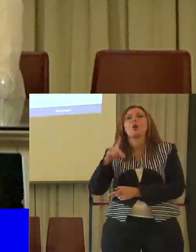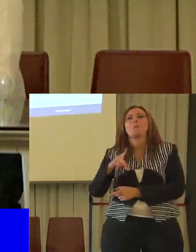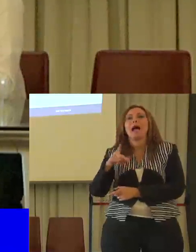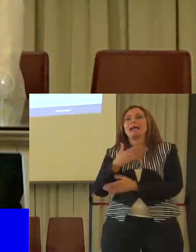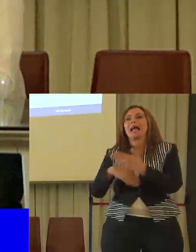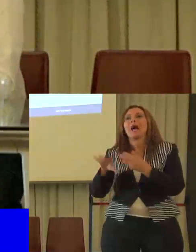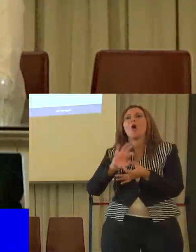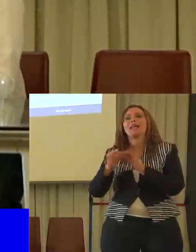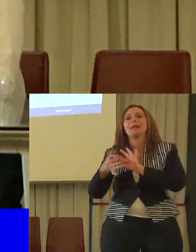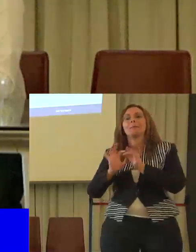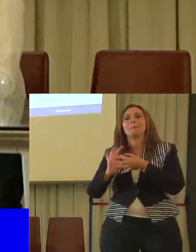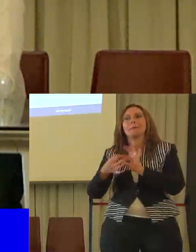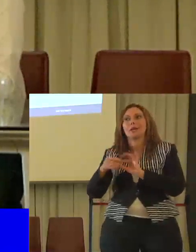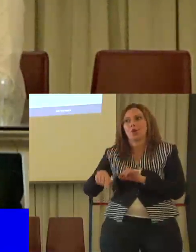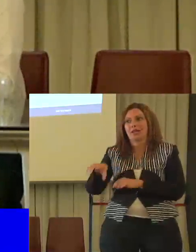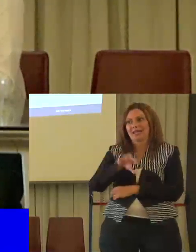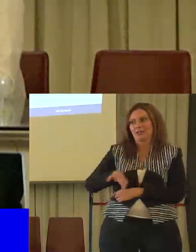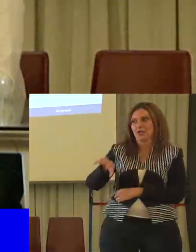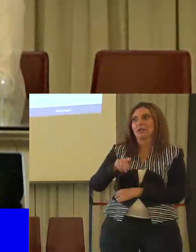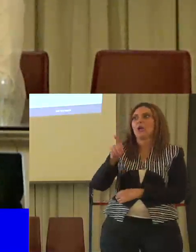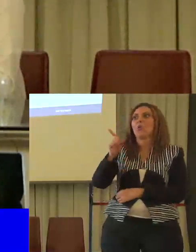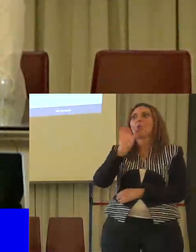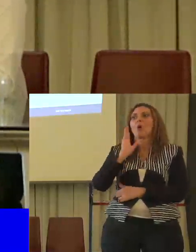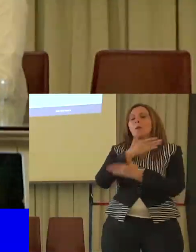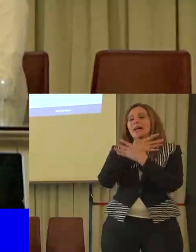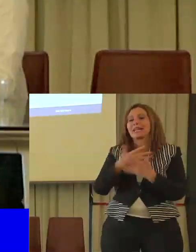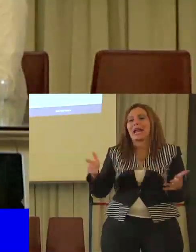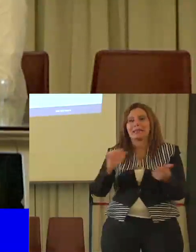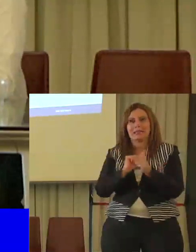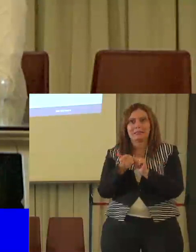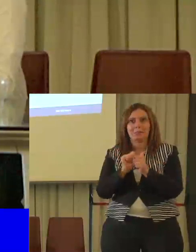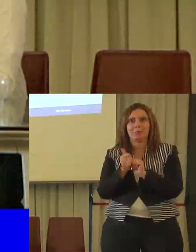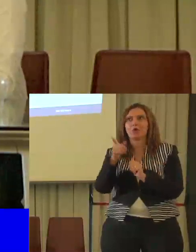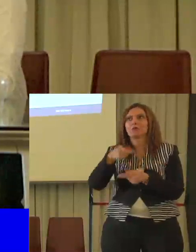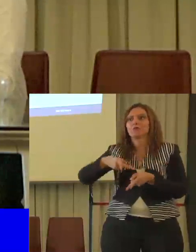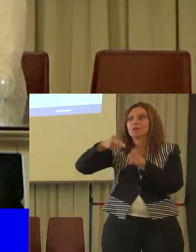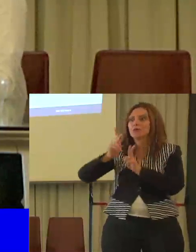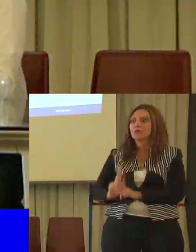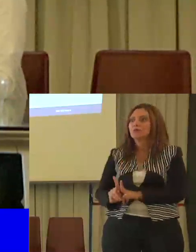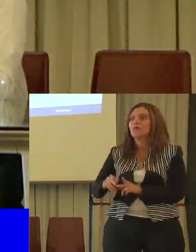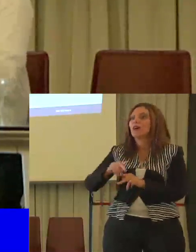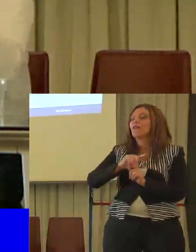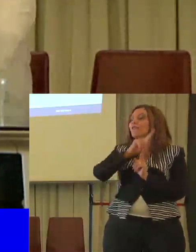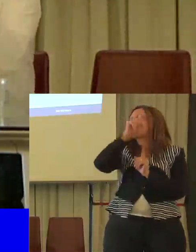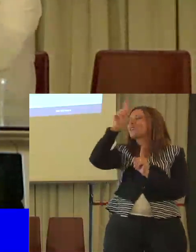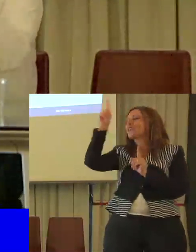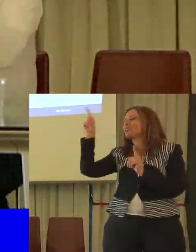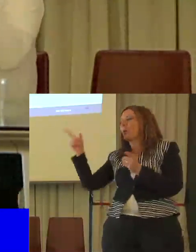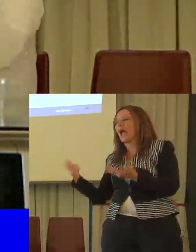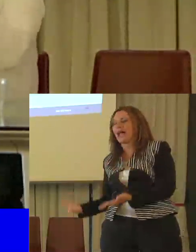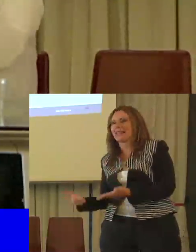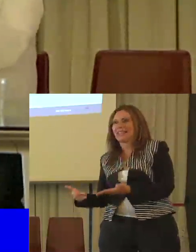lui è un uomo di grande sport, di sport, per cui dobbiamo dargli veramente un premio di resistenza, è stato seduto con noi da questa mattina fino a questo.